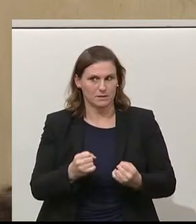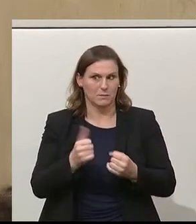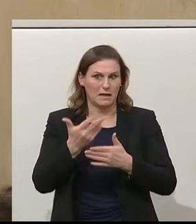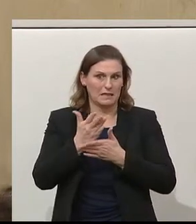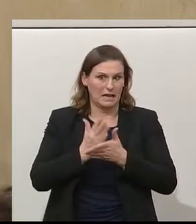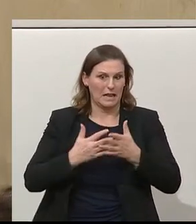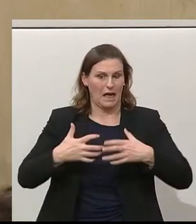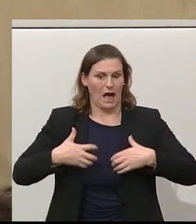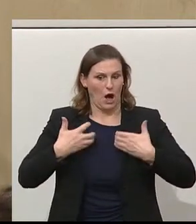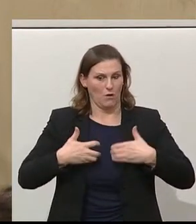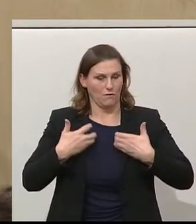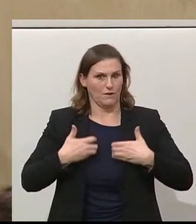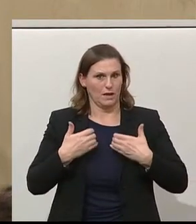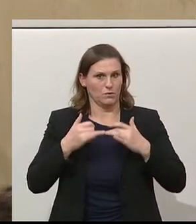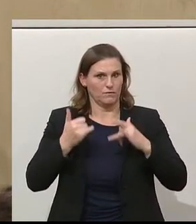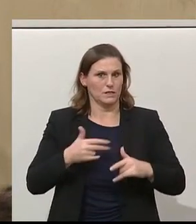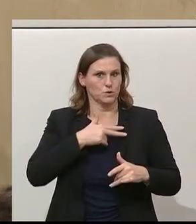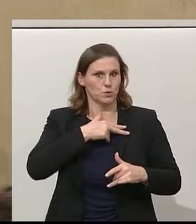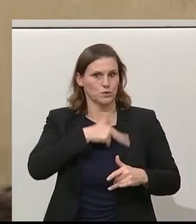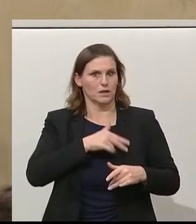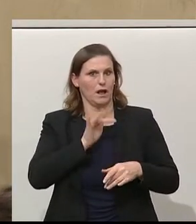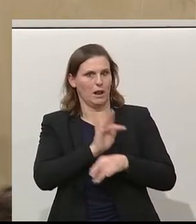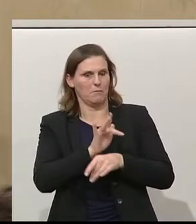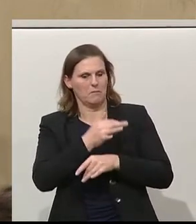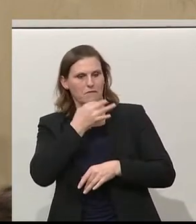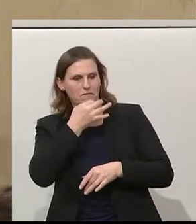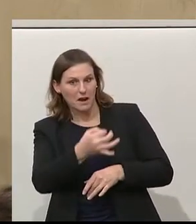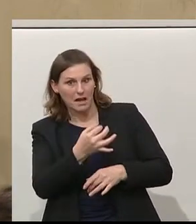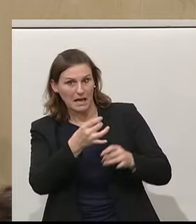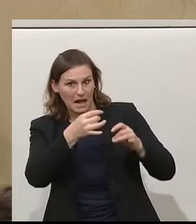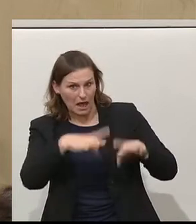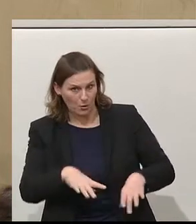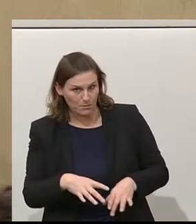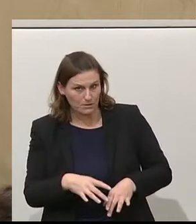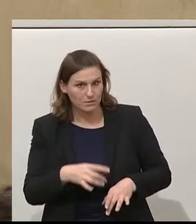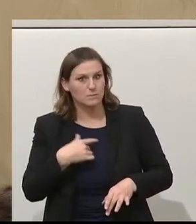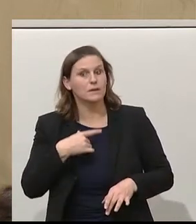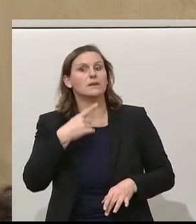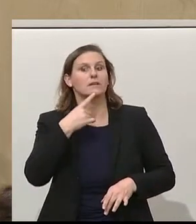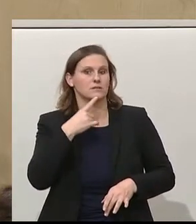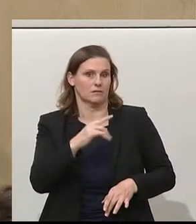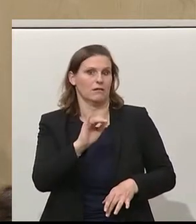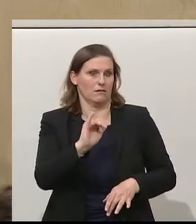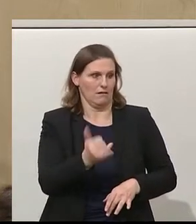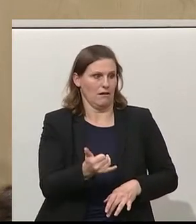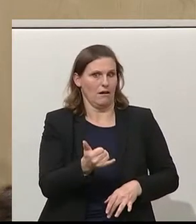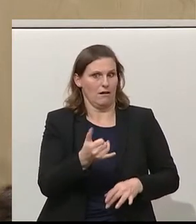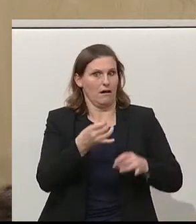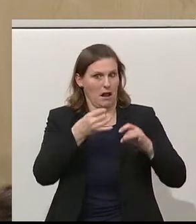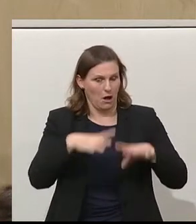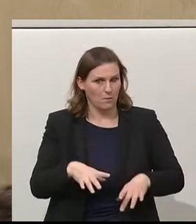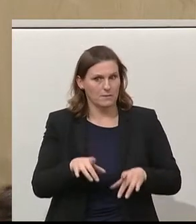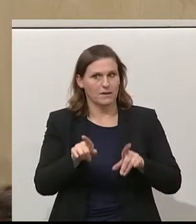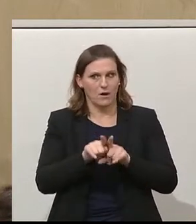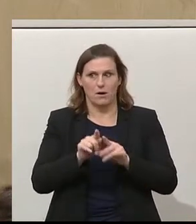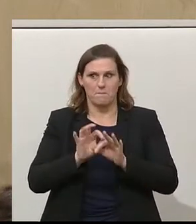Reaktionen, geäußert in sozialen Medien, werfen die Frage auf, ist das überhaupt erlaubt? Ich sage, es ist nicht nur erlaubt, sondern